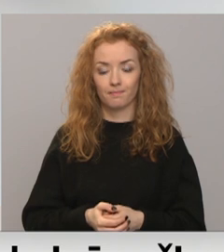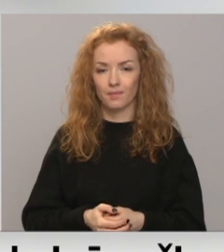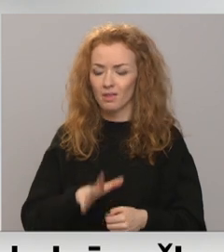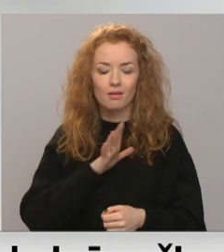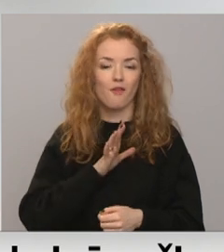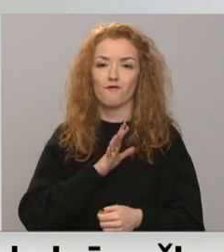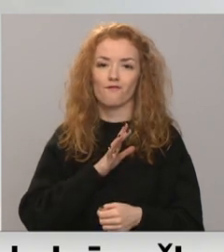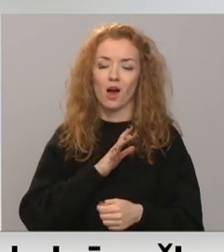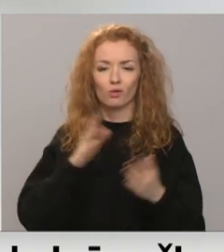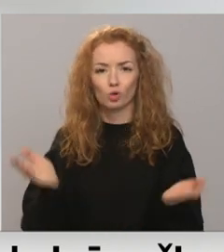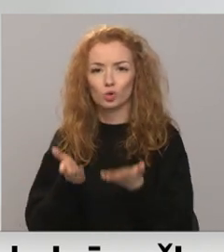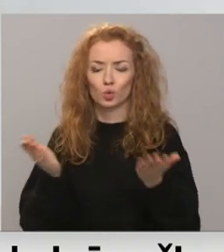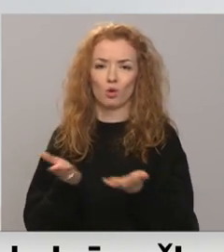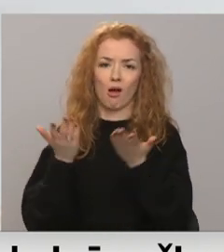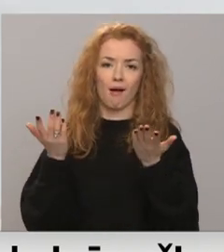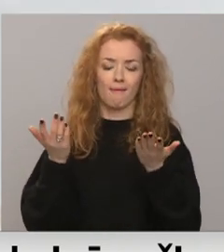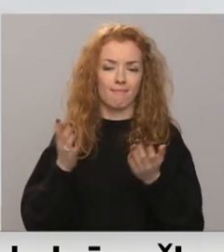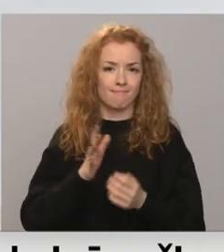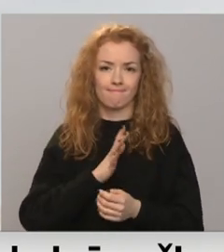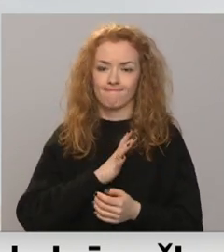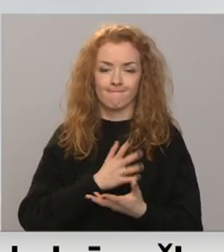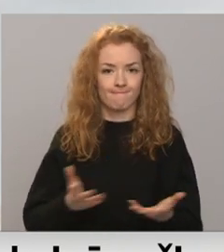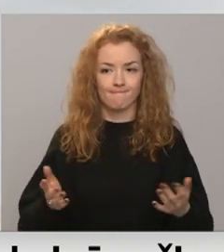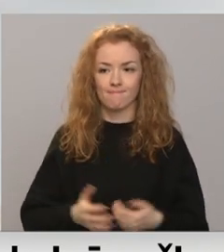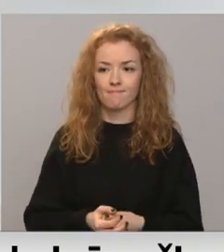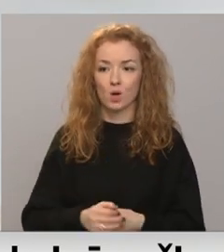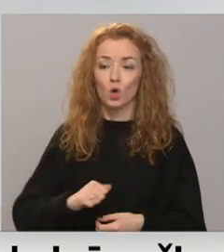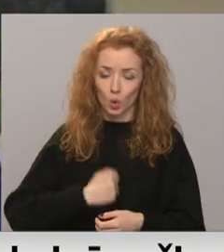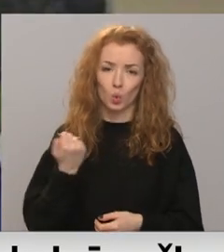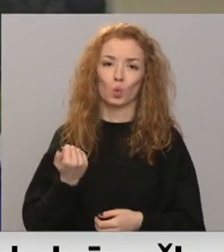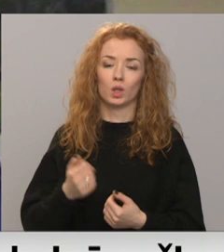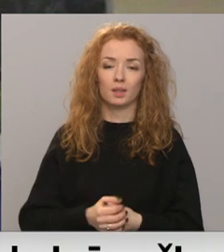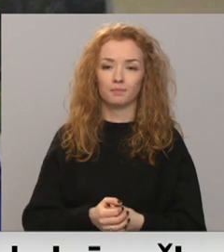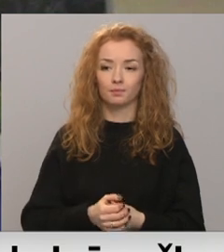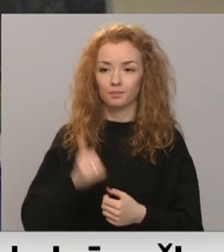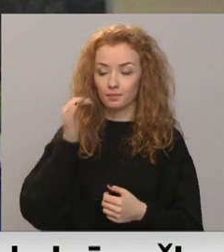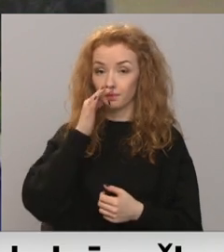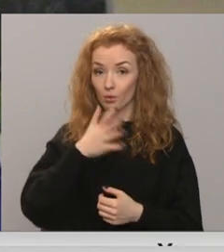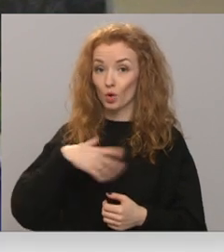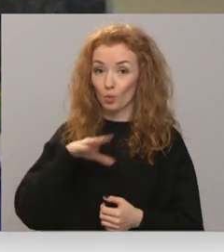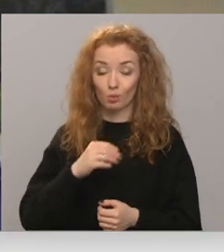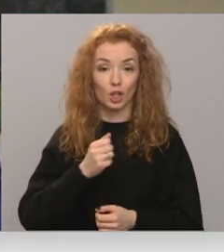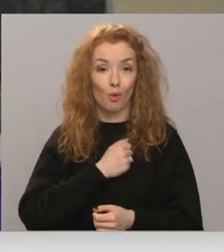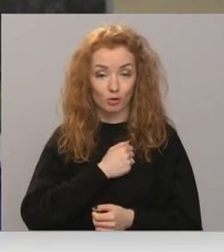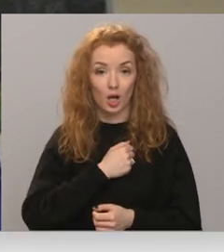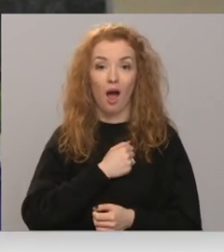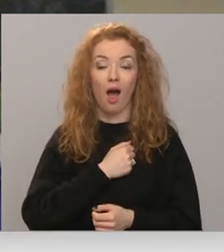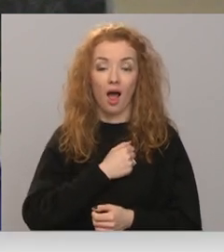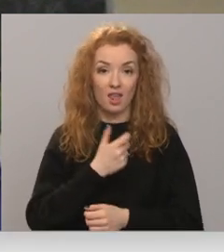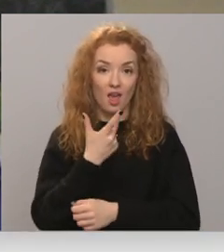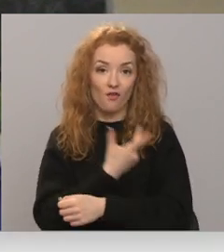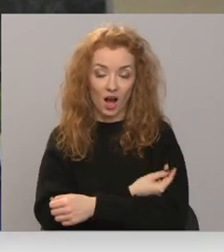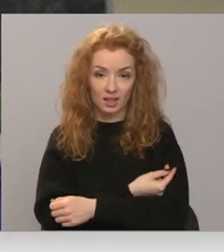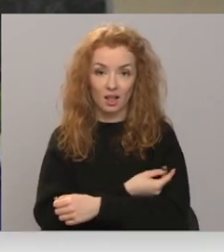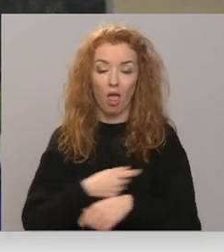nevar viņu uzrunāt. Nu, brūtīja. Mums, diemžēl, iznāk vakcinēt ļoti daudz arī